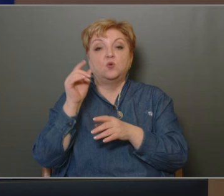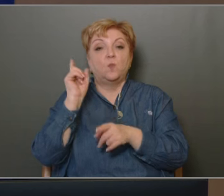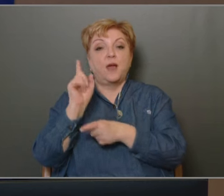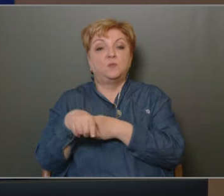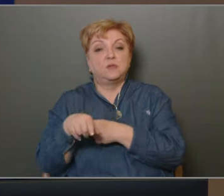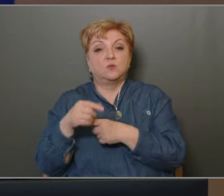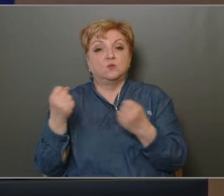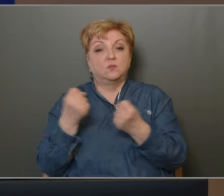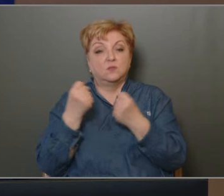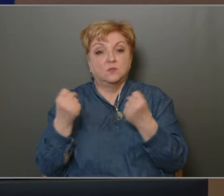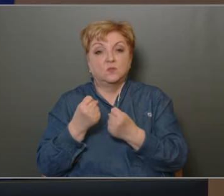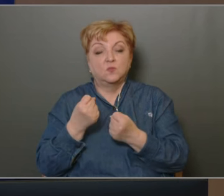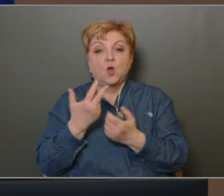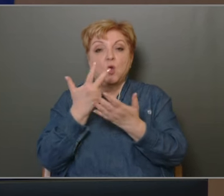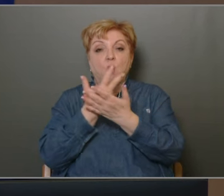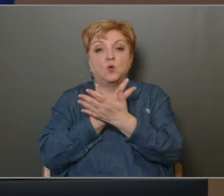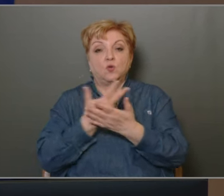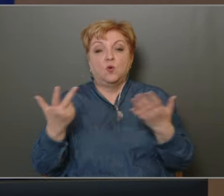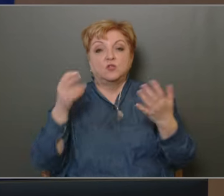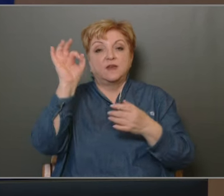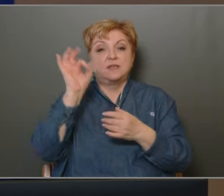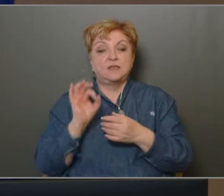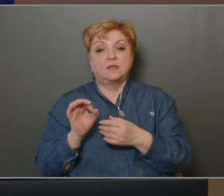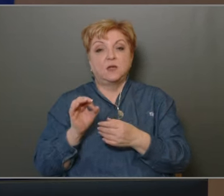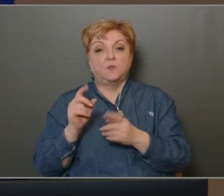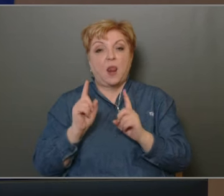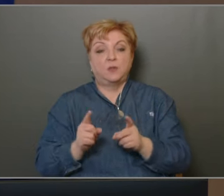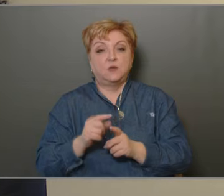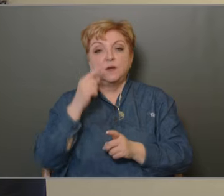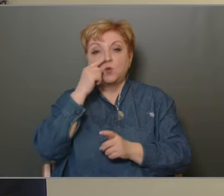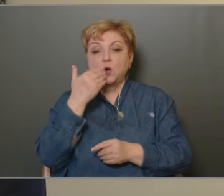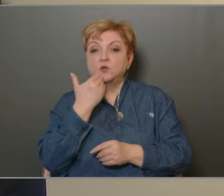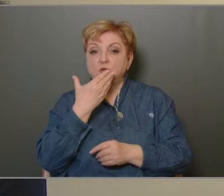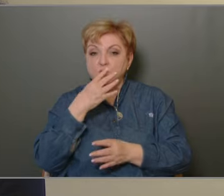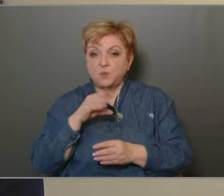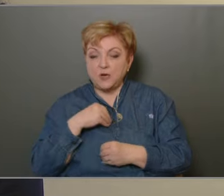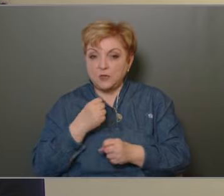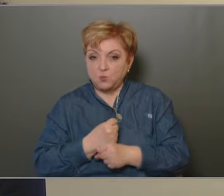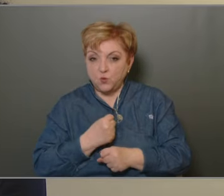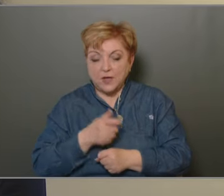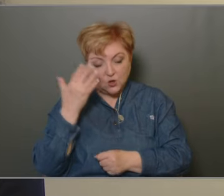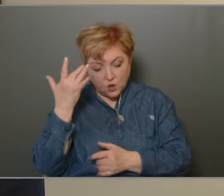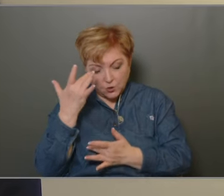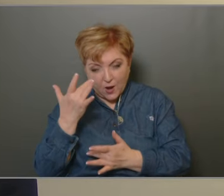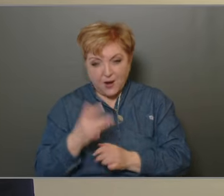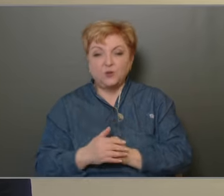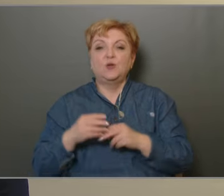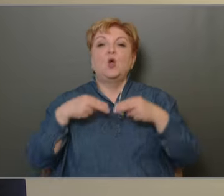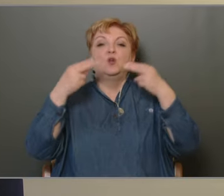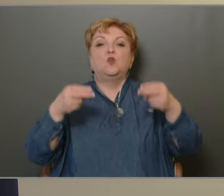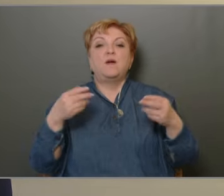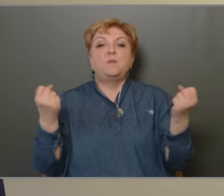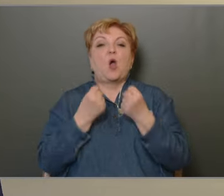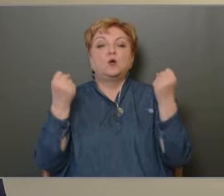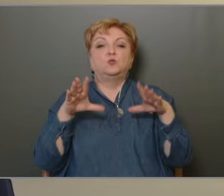gyakornoki illetmény alap 8-7%-ában állapítja meg. Nóra, köszönjük az eddigi munkáját és gratulálunk hozzá, és további